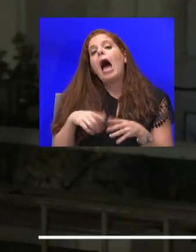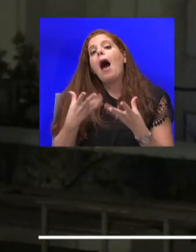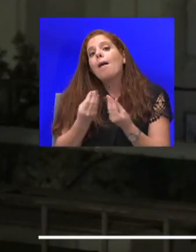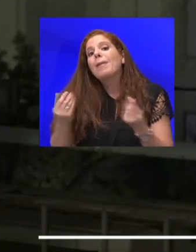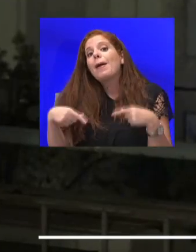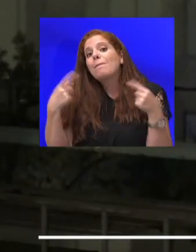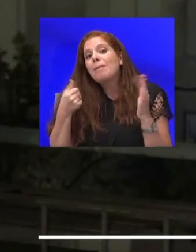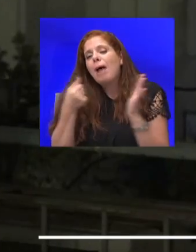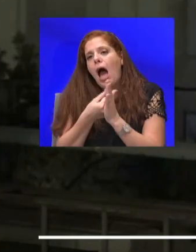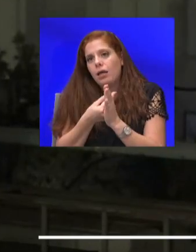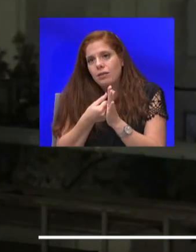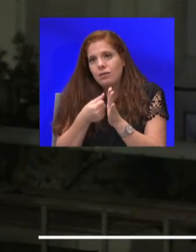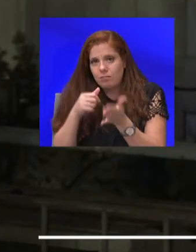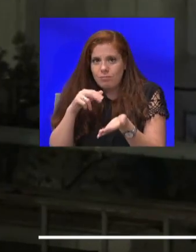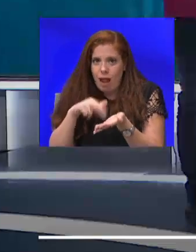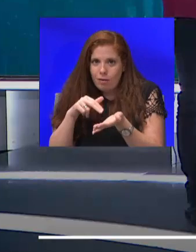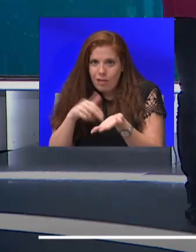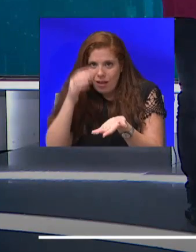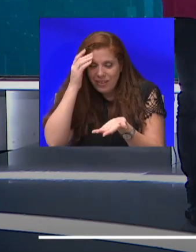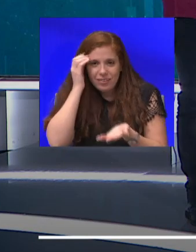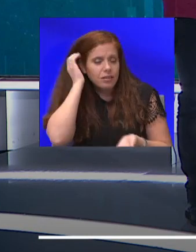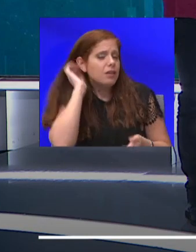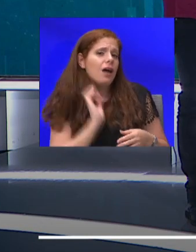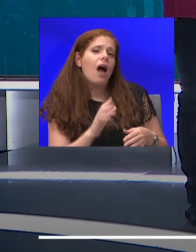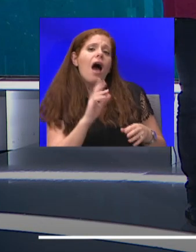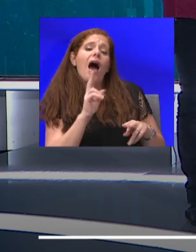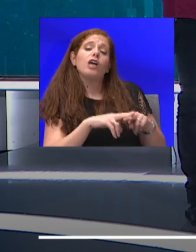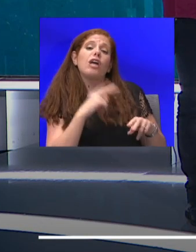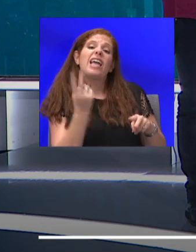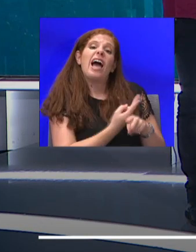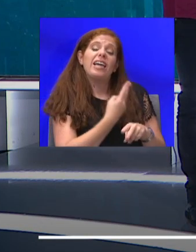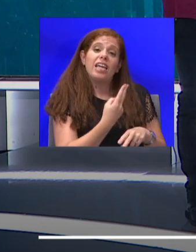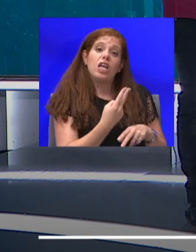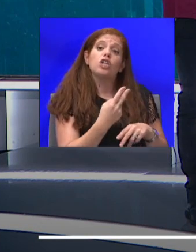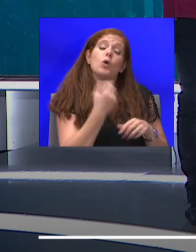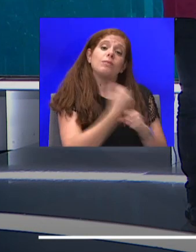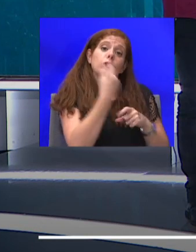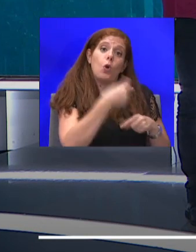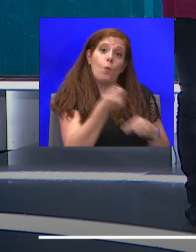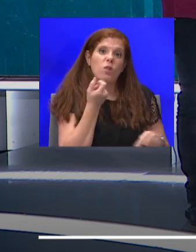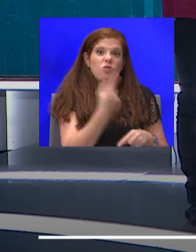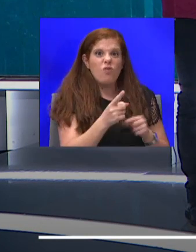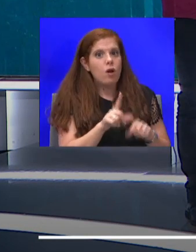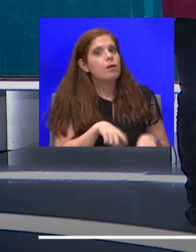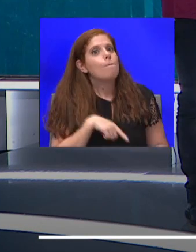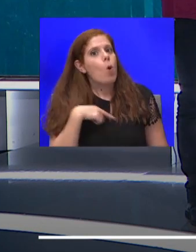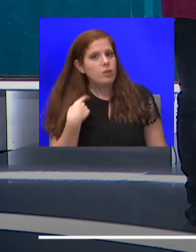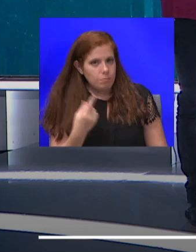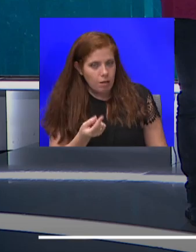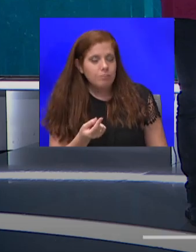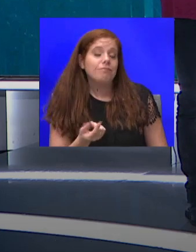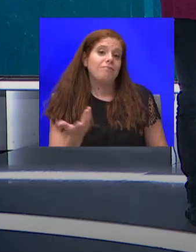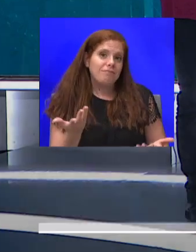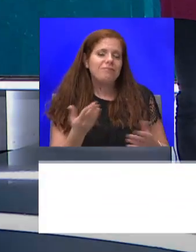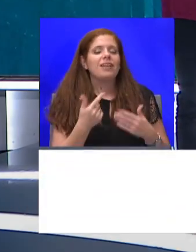שנתר. אחרי שהרגילו אותי שעושים את זה ביום לפני, שבוע שלם, זה המון המון זמן. גיליקון, כתבתנו המדינית. אתה אומר שבוע זה... בדיוק. כתבתנו המדינית, תודה רבה שהיידי.